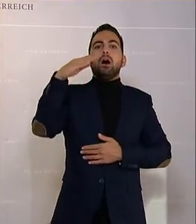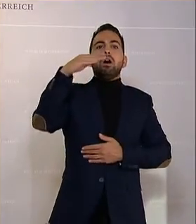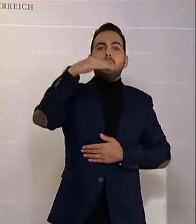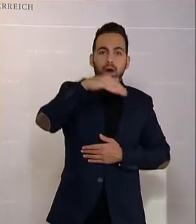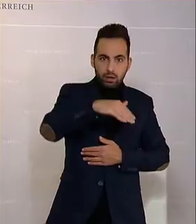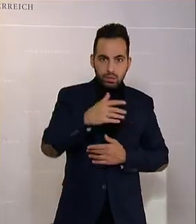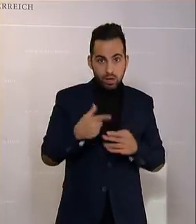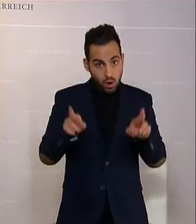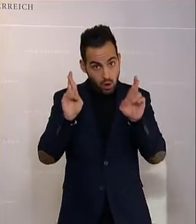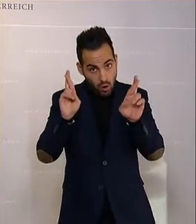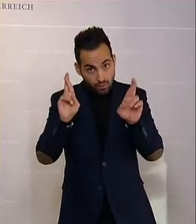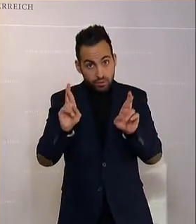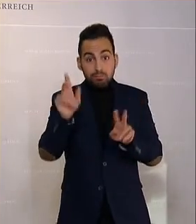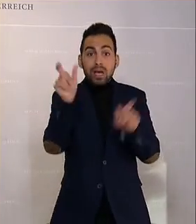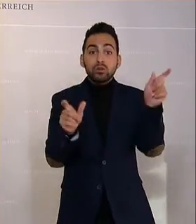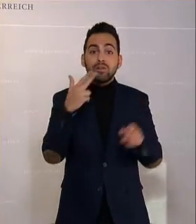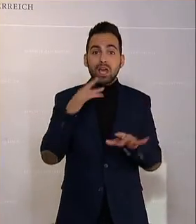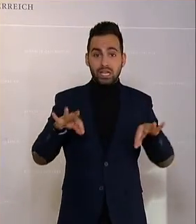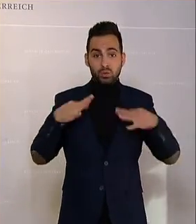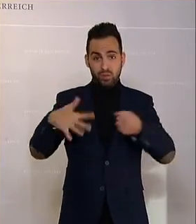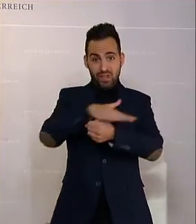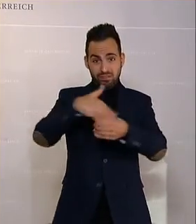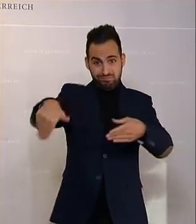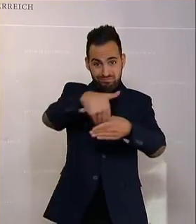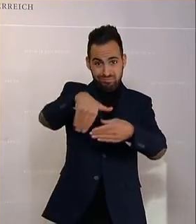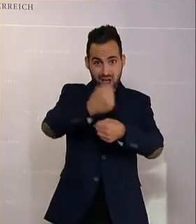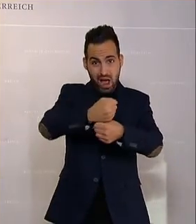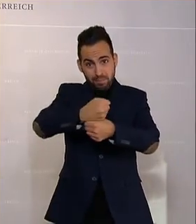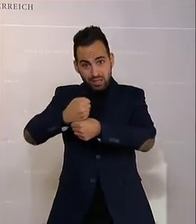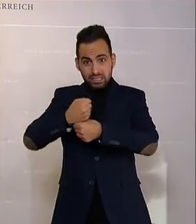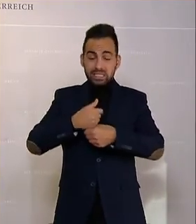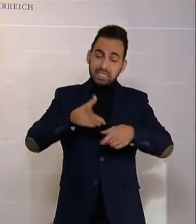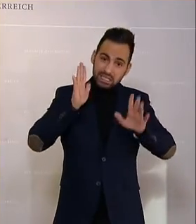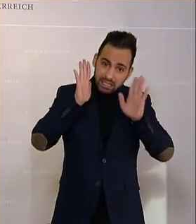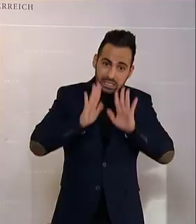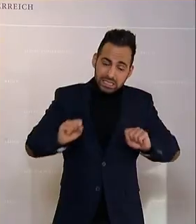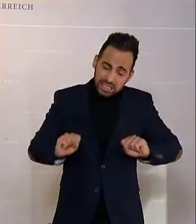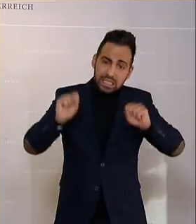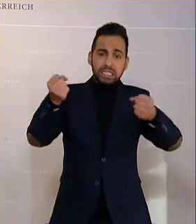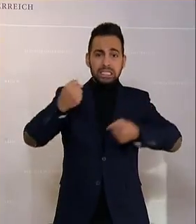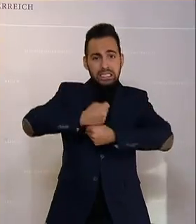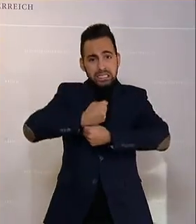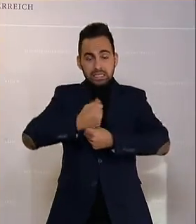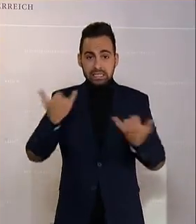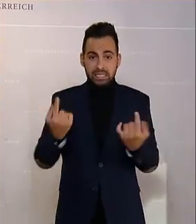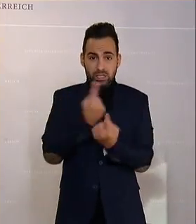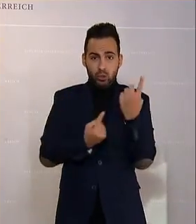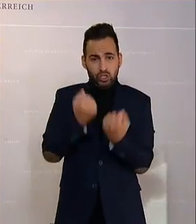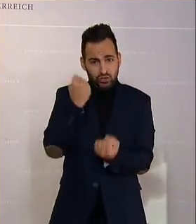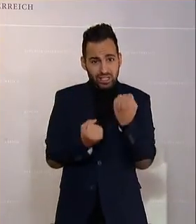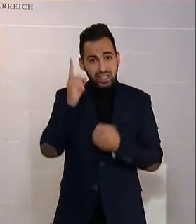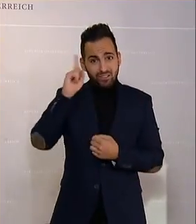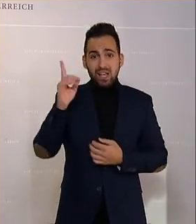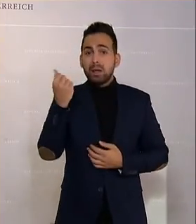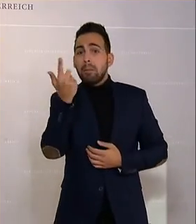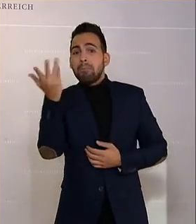alle appellieren, vor allem an alle Beschäftigten im Gesundheitswesen, ihr Bestes zu geben in dieser wirklich schwierigen Situation. Ich weiß, dass es in einzelnen